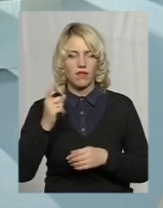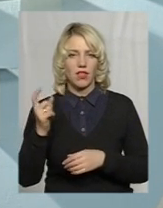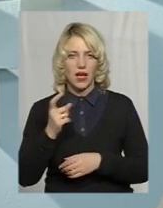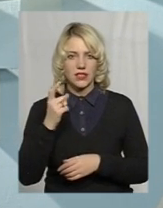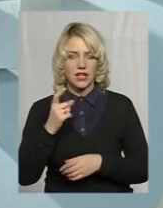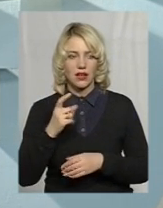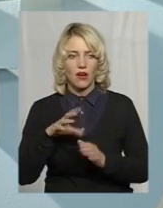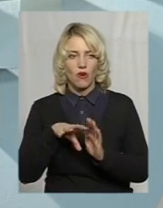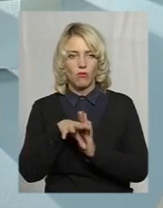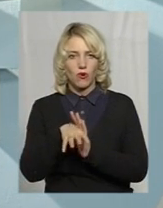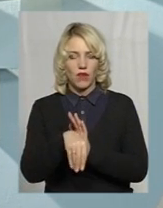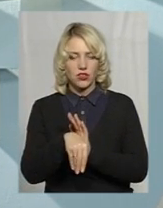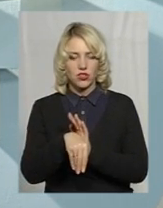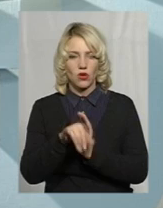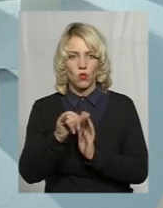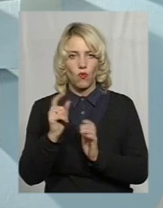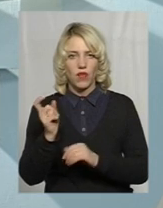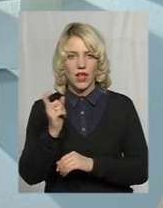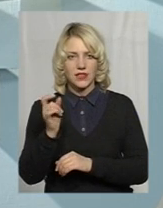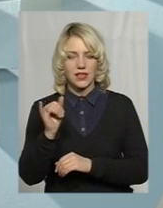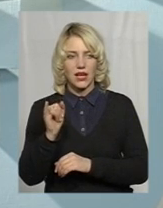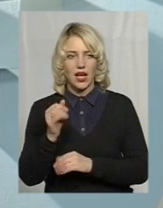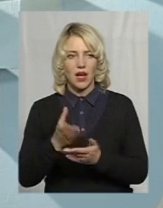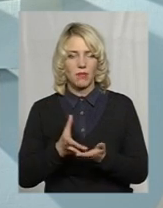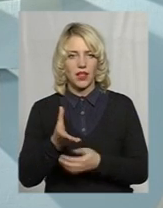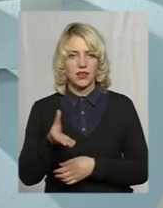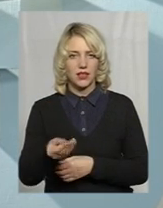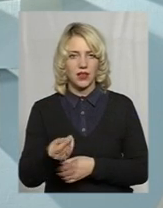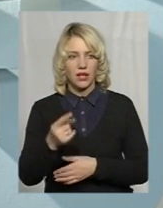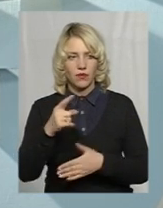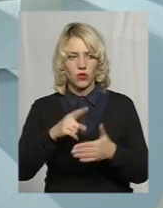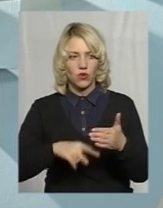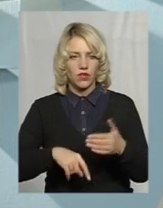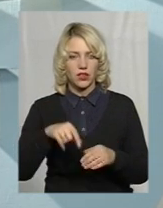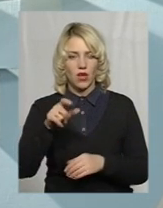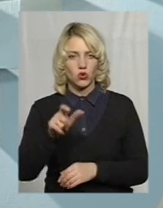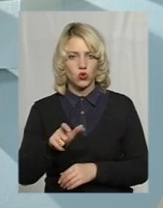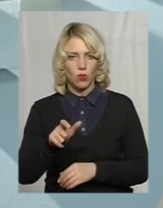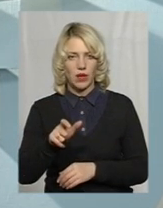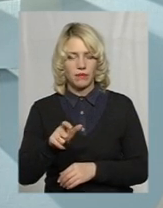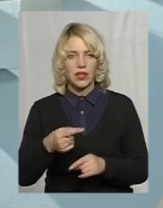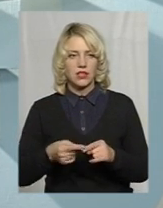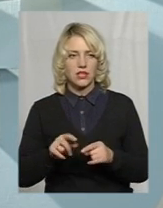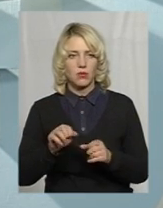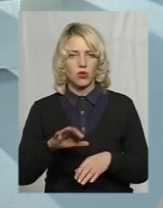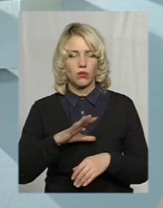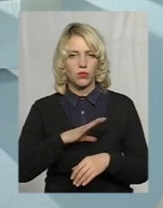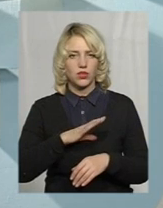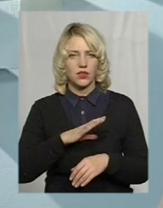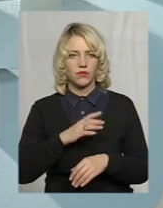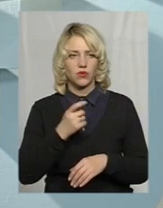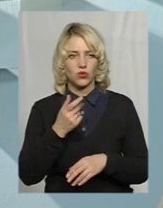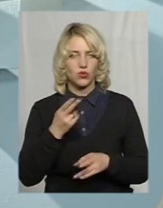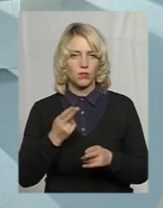проваджено у власника, а платила довірена особа. То це могло бути трошечки такою